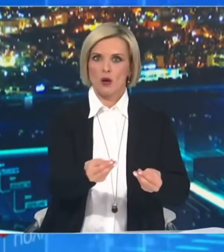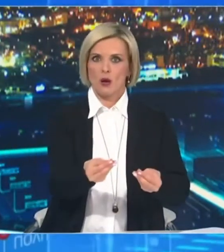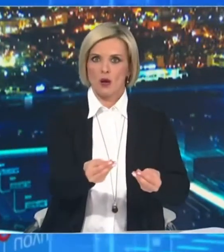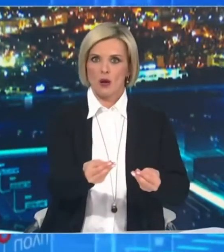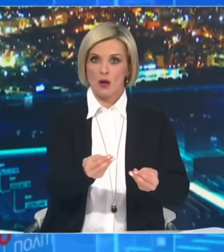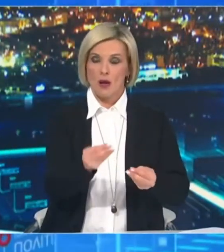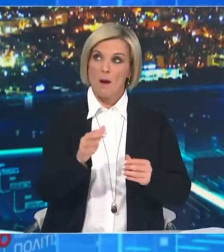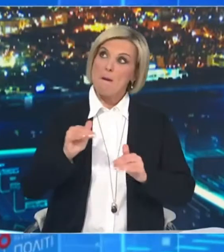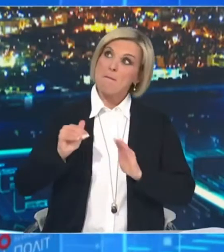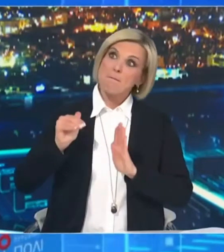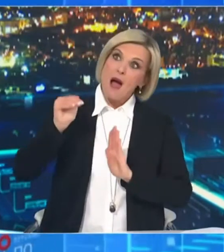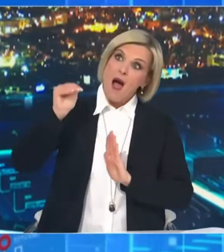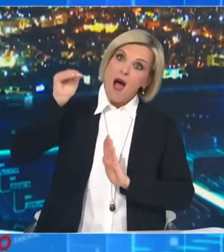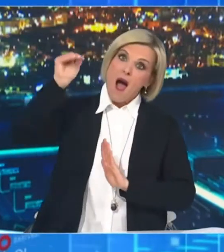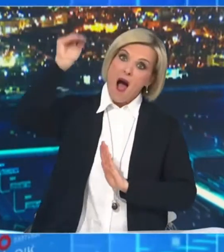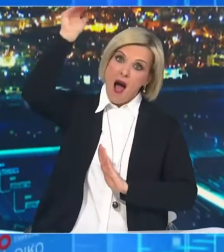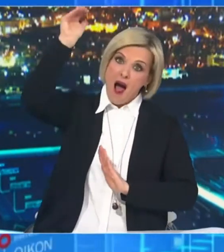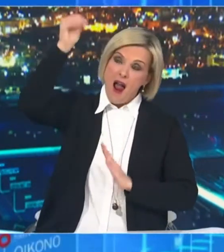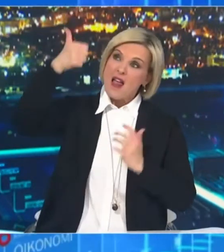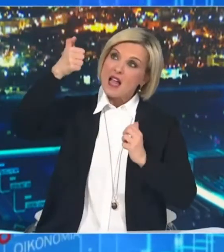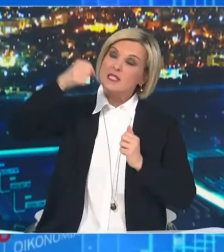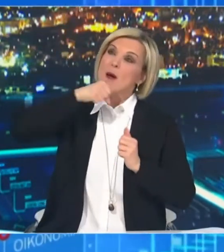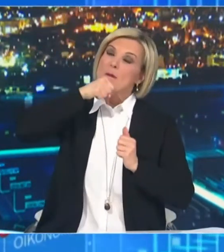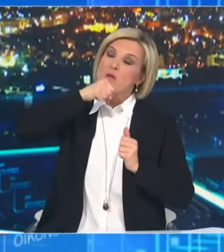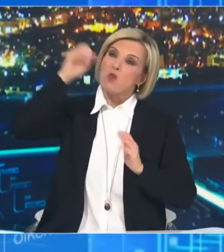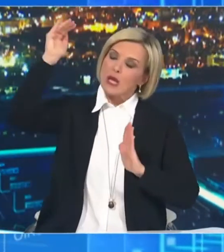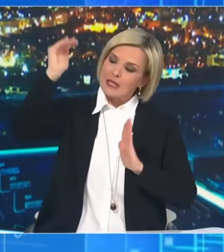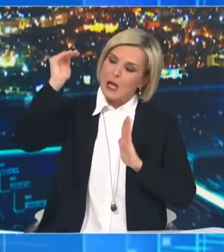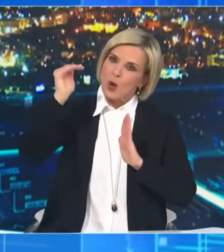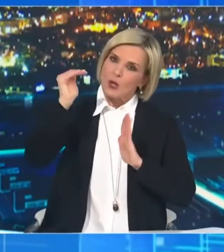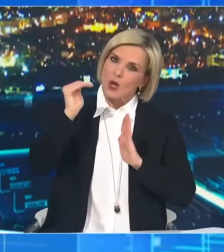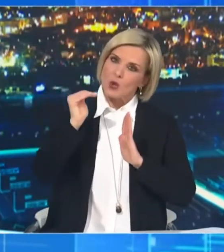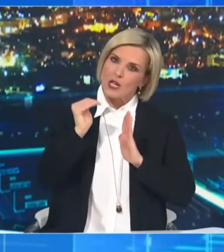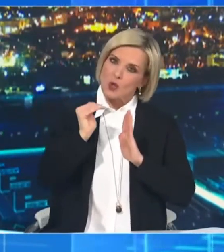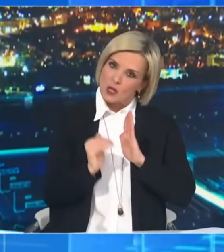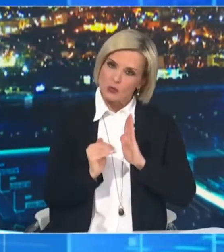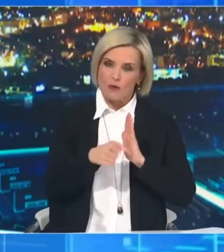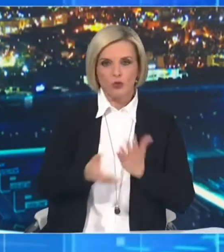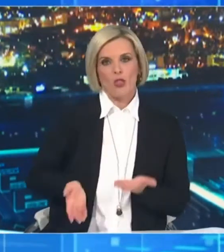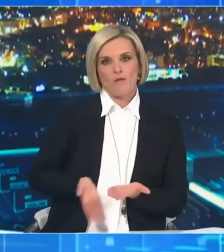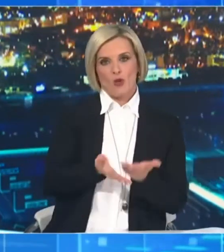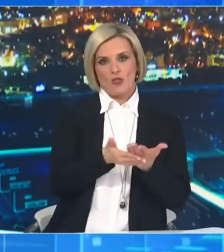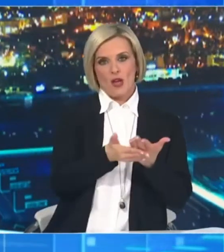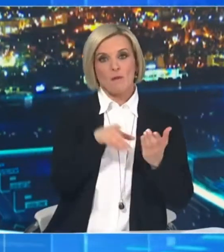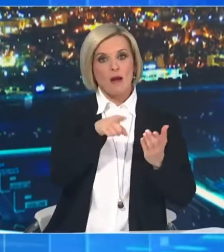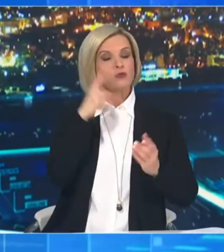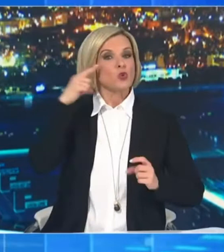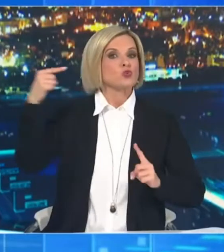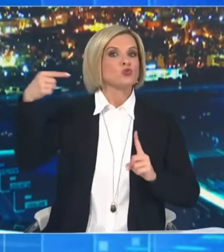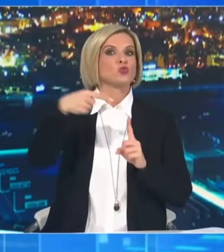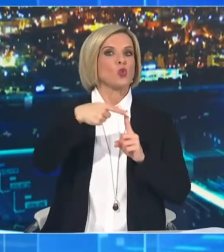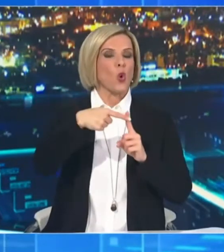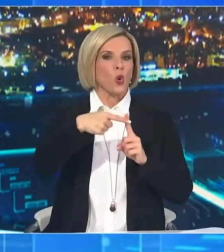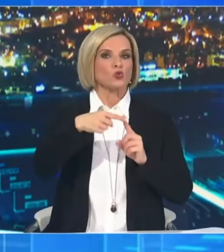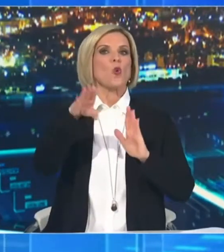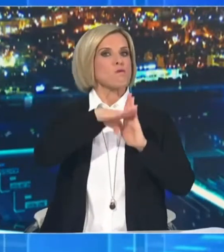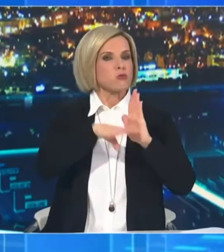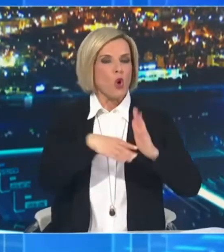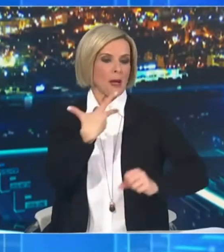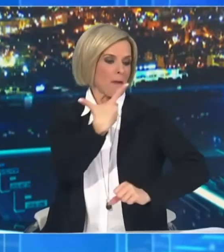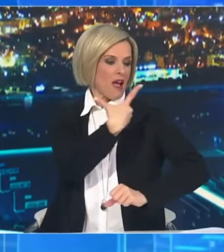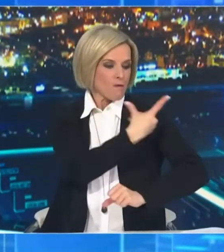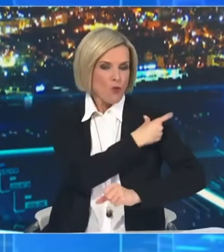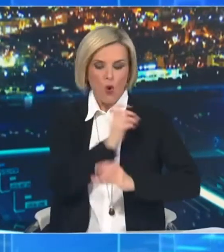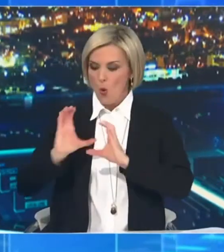την μεγαλύτερη ηλικία από τους γεραιότερους προς τους νεότερους. Αυτή ήταν και η στρατηγική που ακολουθεί